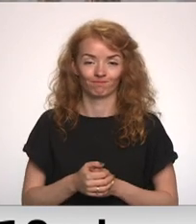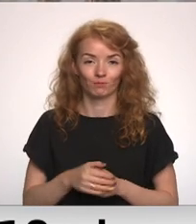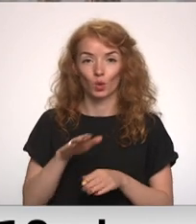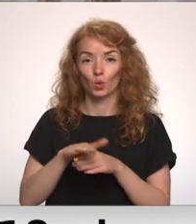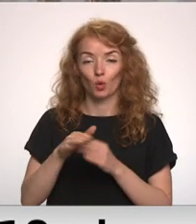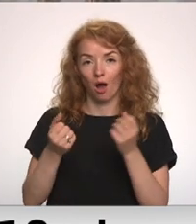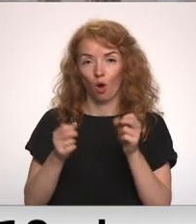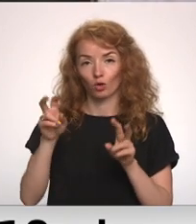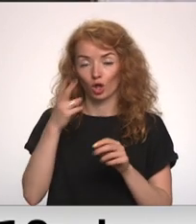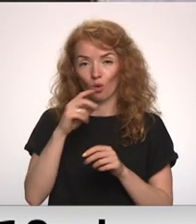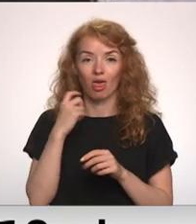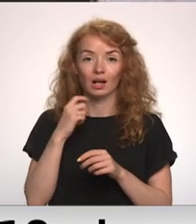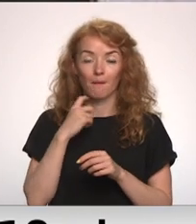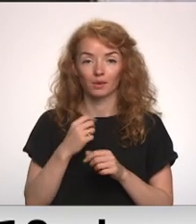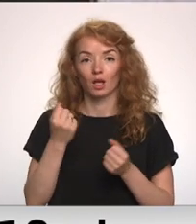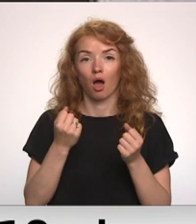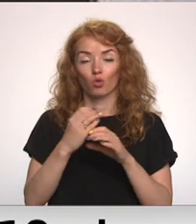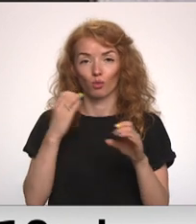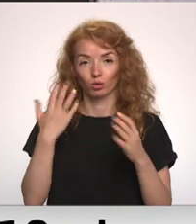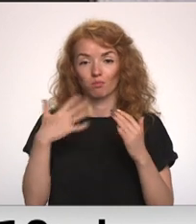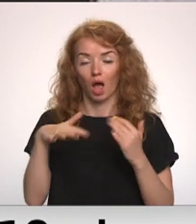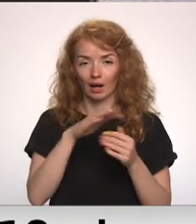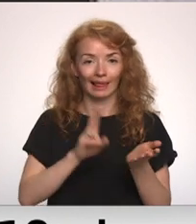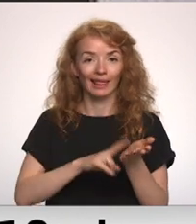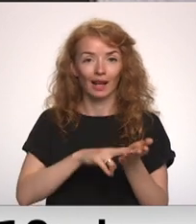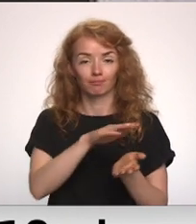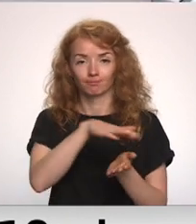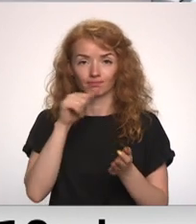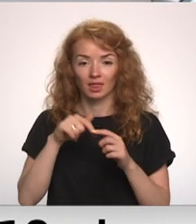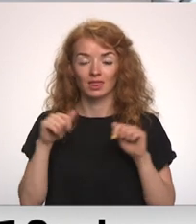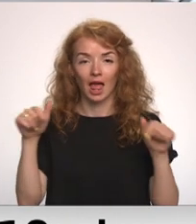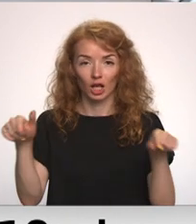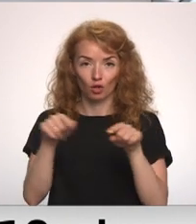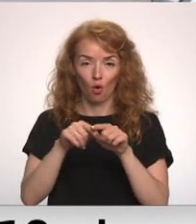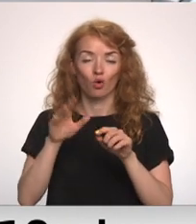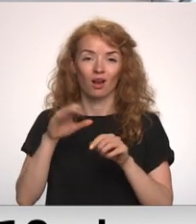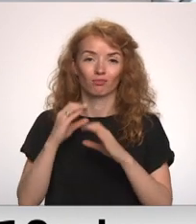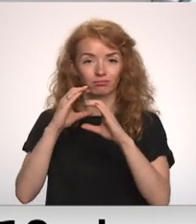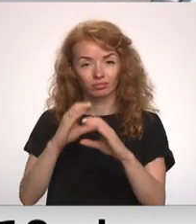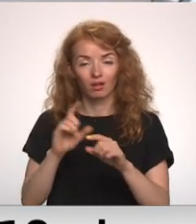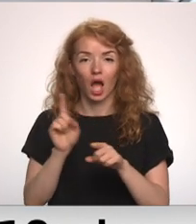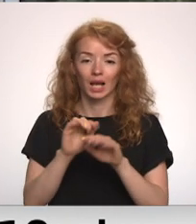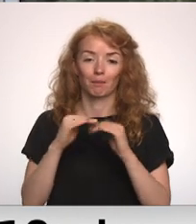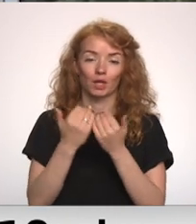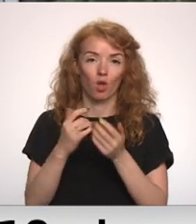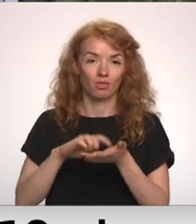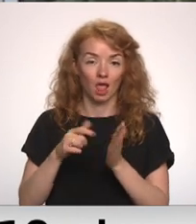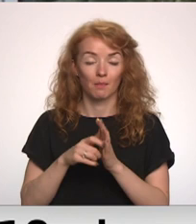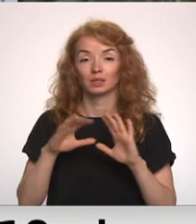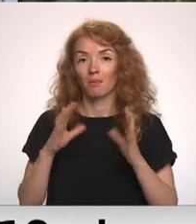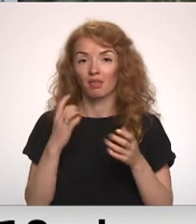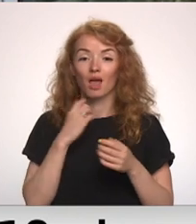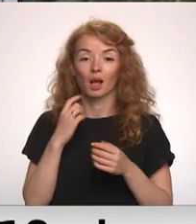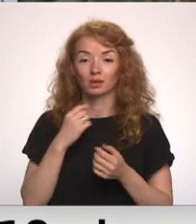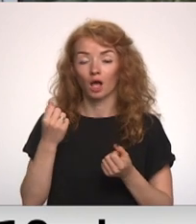autā no Jākapuls autobusu parka īrē gan teritoriju, kas nepieciešama darbības nodrošināšanai gan bīroja telpas. Savukārt